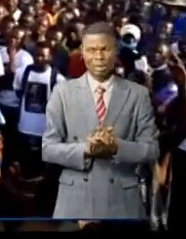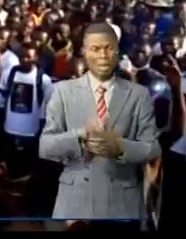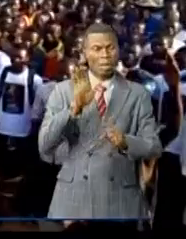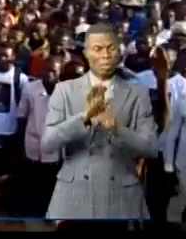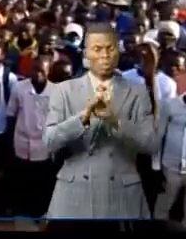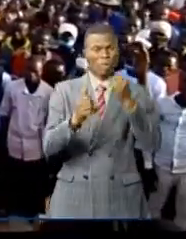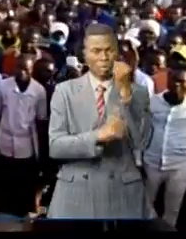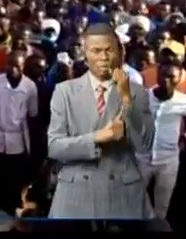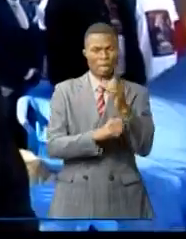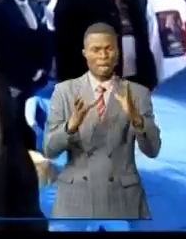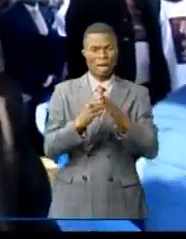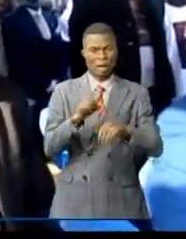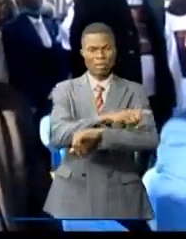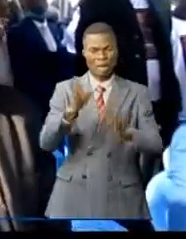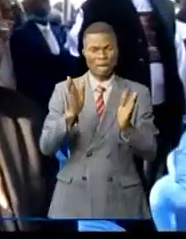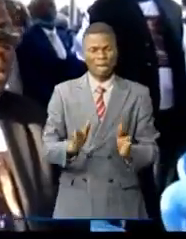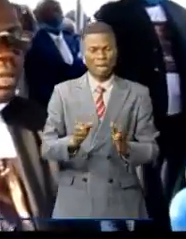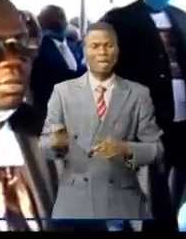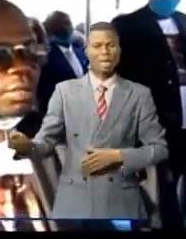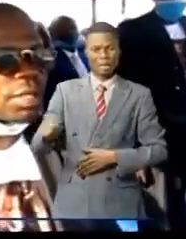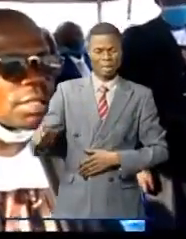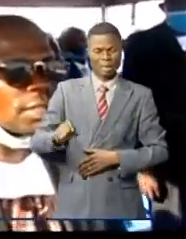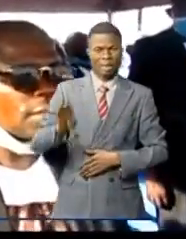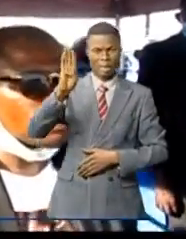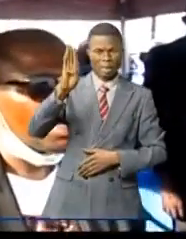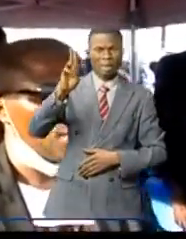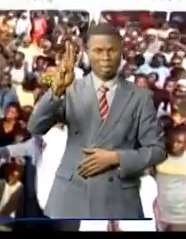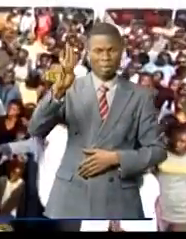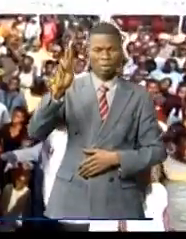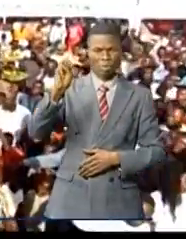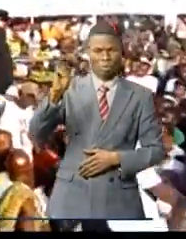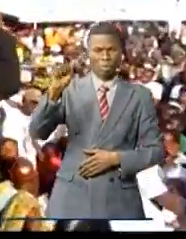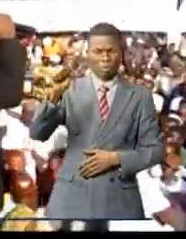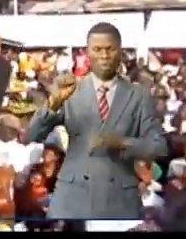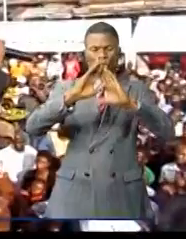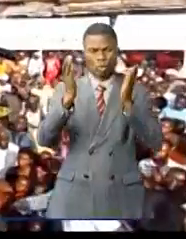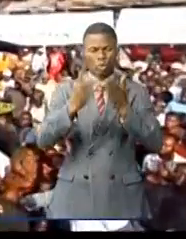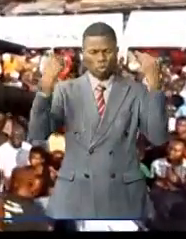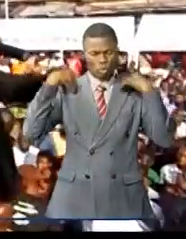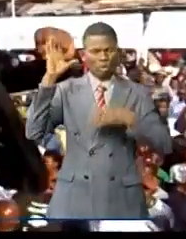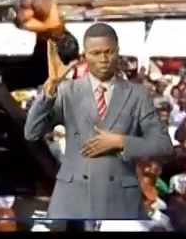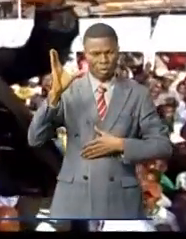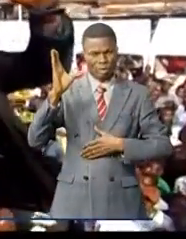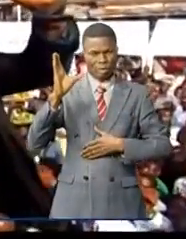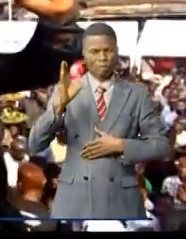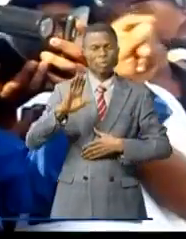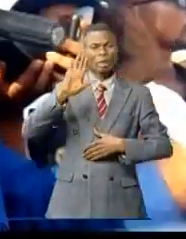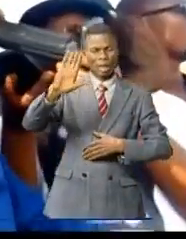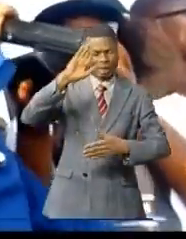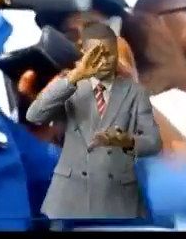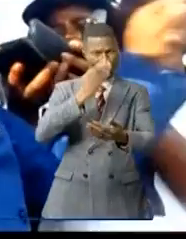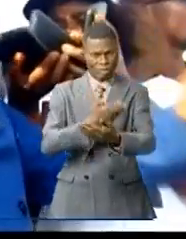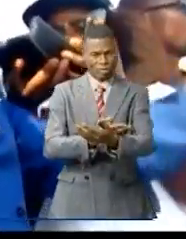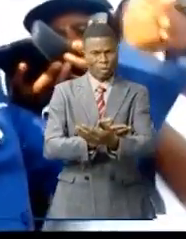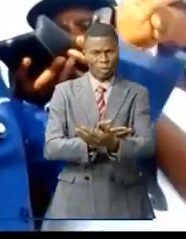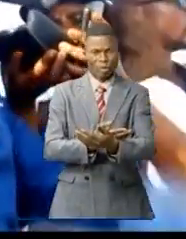humaine, accompagnée de l'administrateur du territoire de Bumba, de tous les chefs de secteur et groupement de cette partie du pays, c'est une fille de la Mongala à